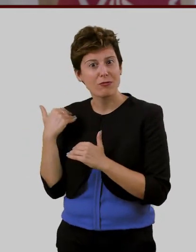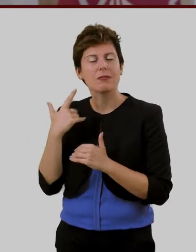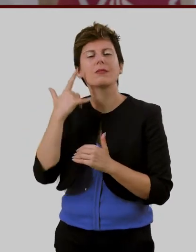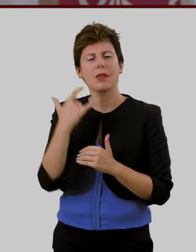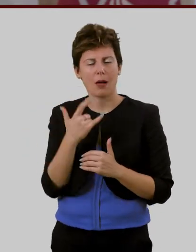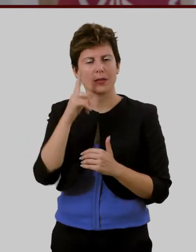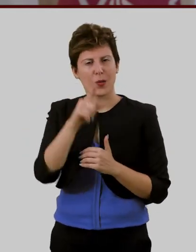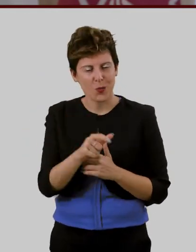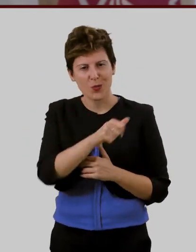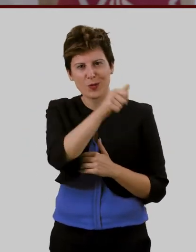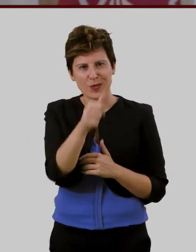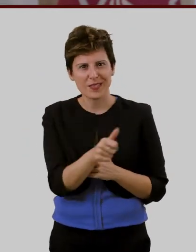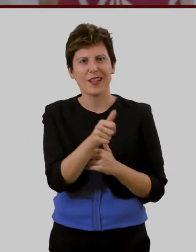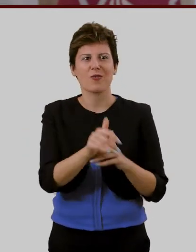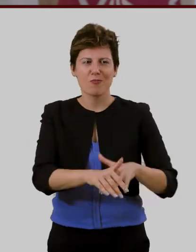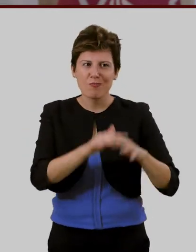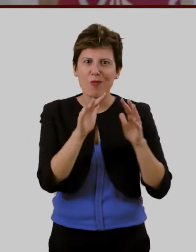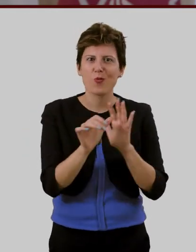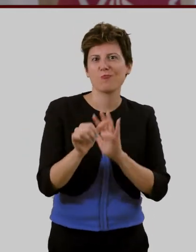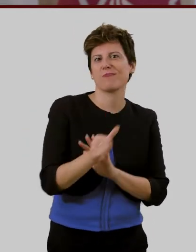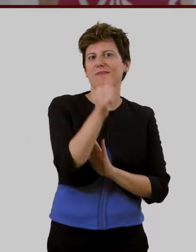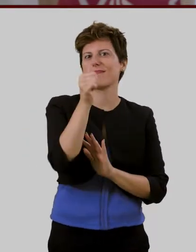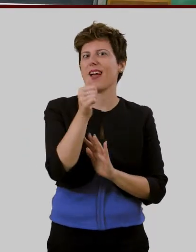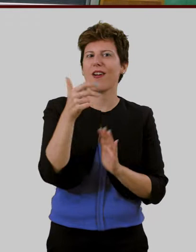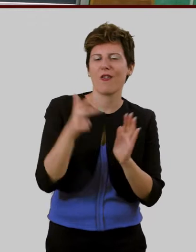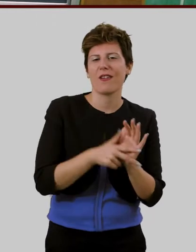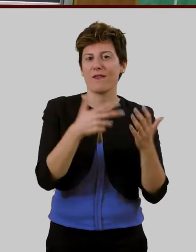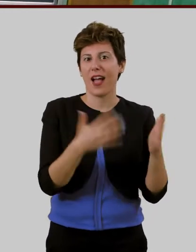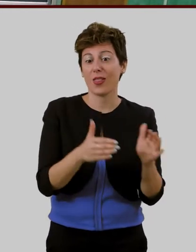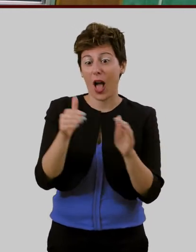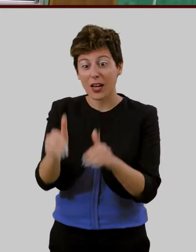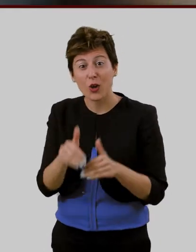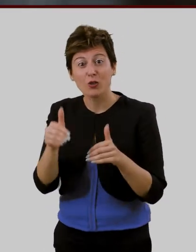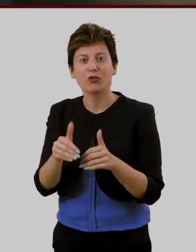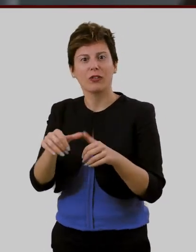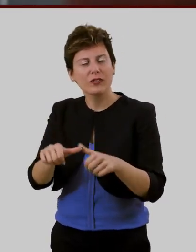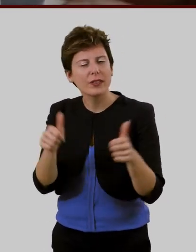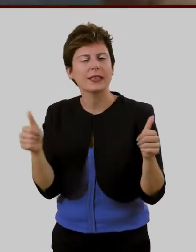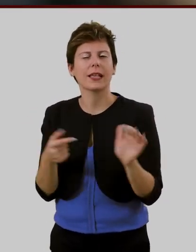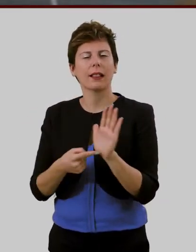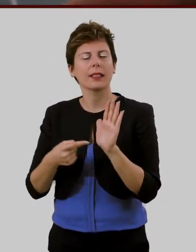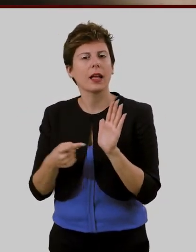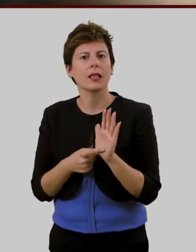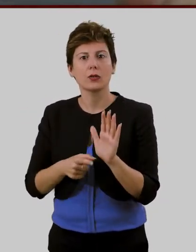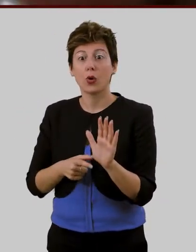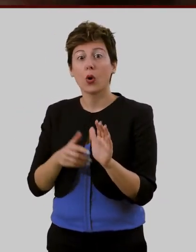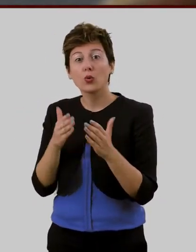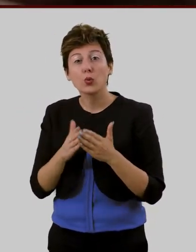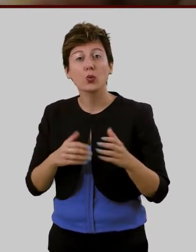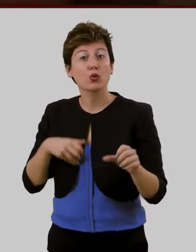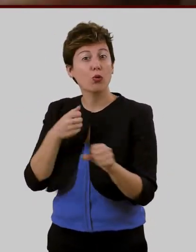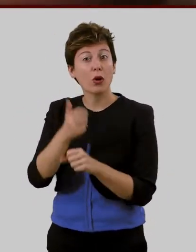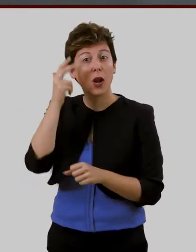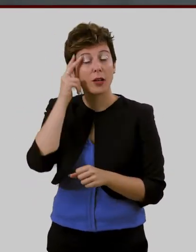confermato il proprio primato mondiale e quelli in archeologia fisica diritto e studi storico religiosi che